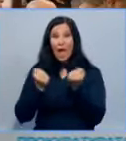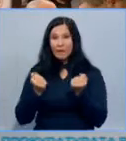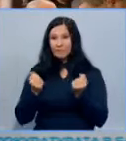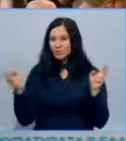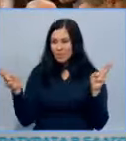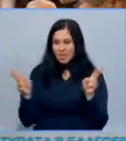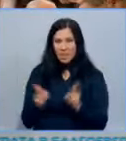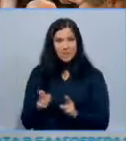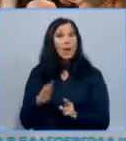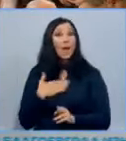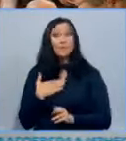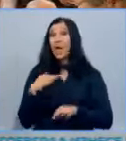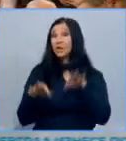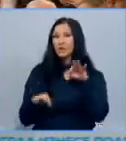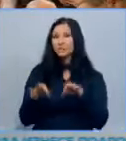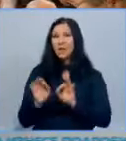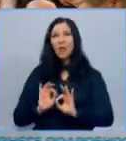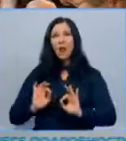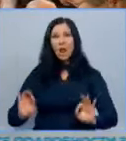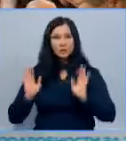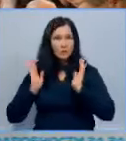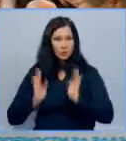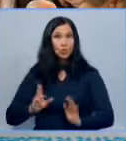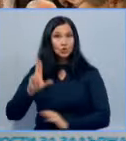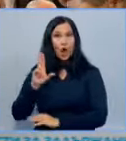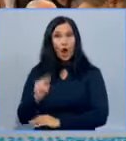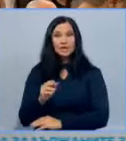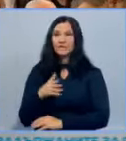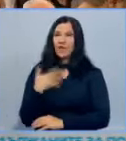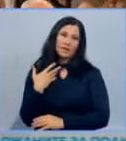намаля и нашите избиратели ясно и категорично казват, искат да гласуват.